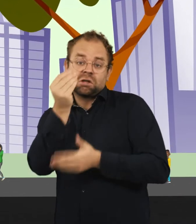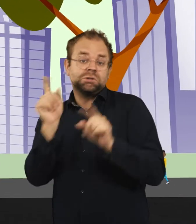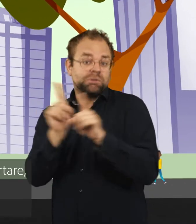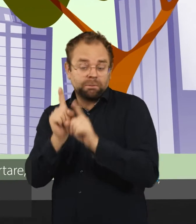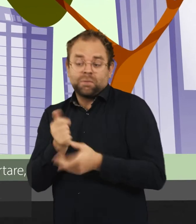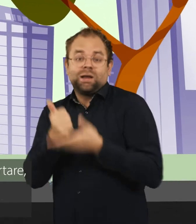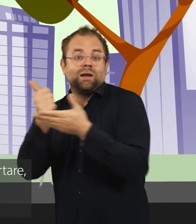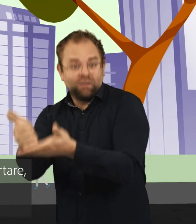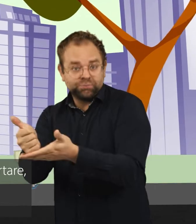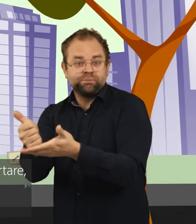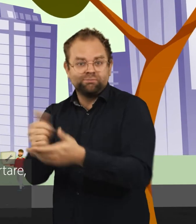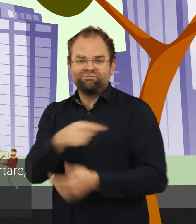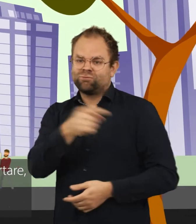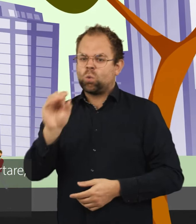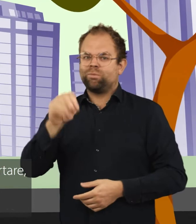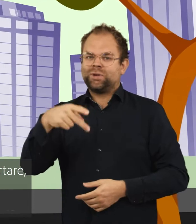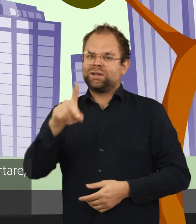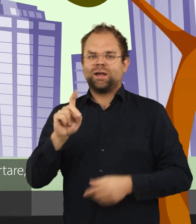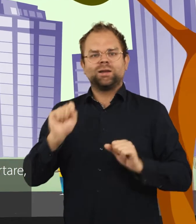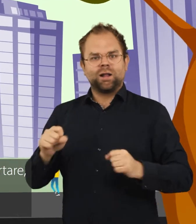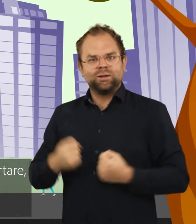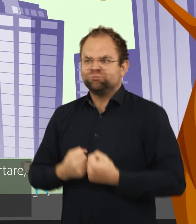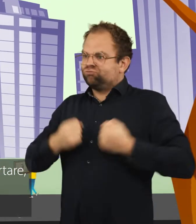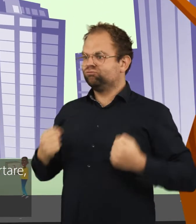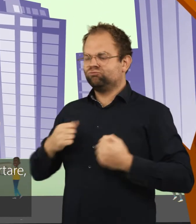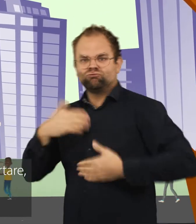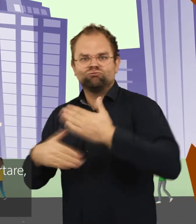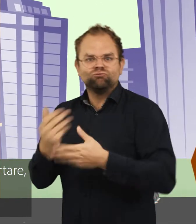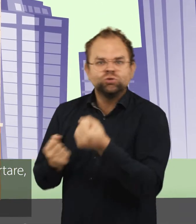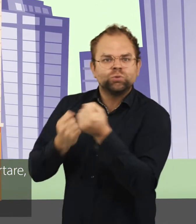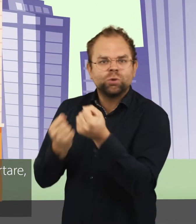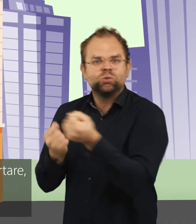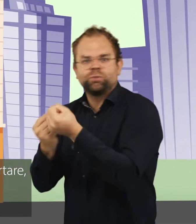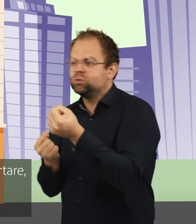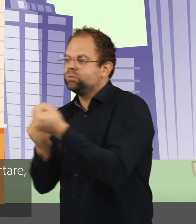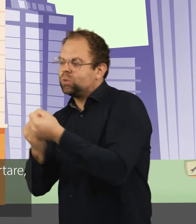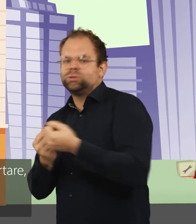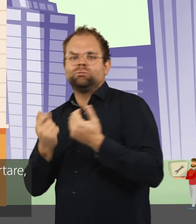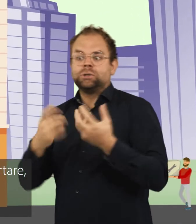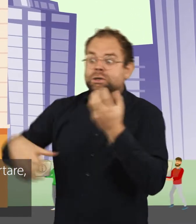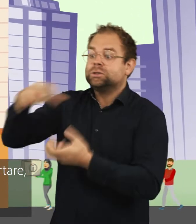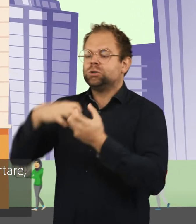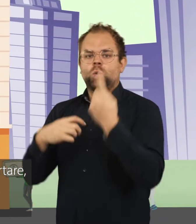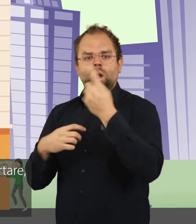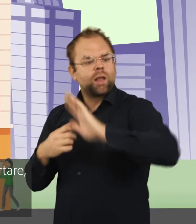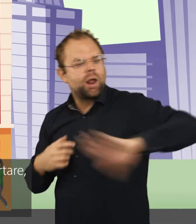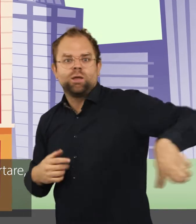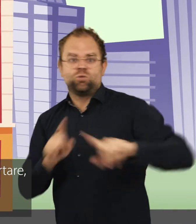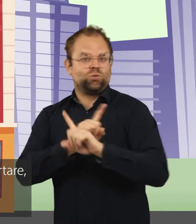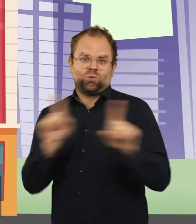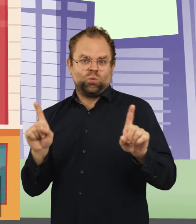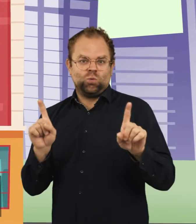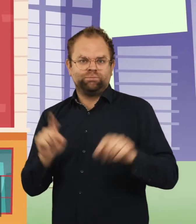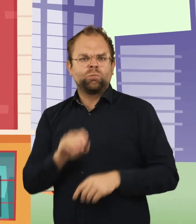finanziarie, in modo che le OPD possano impegnarsi e supportare, non lasciando indietro nessuno durante una situazione di emergenza.